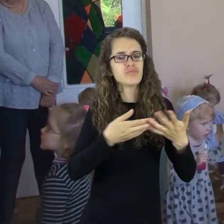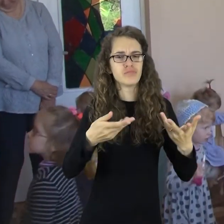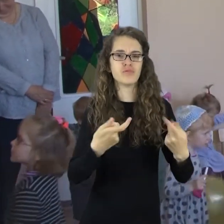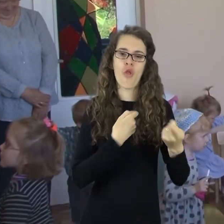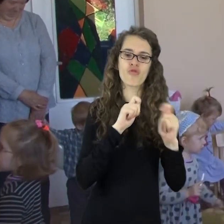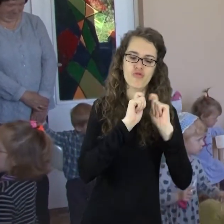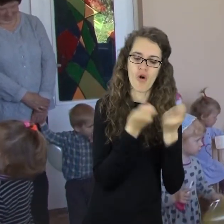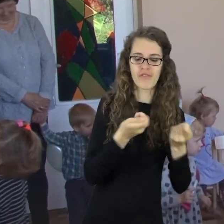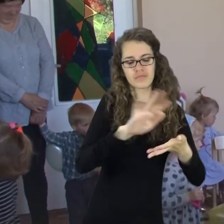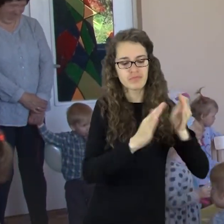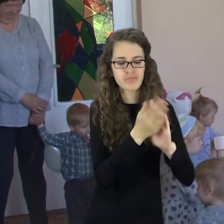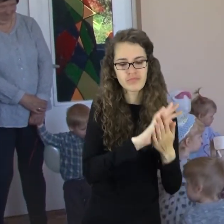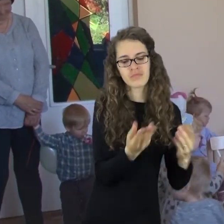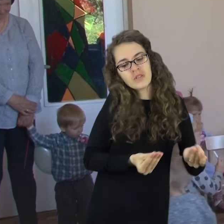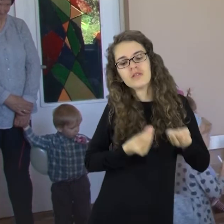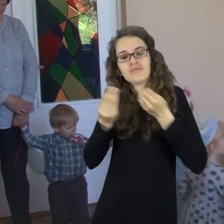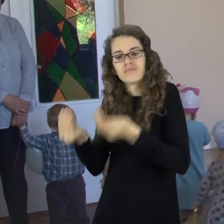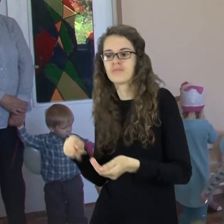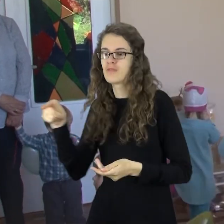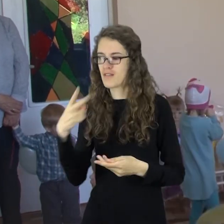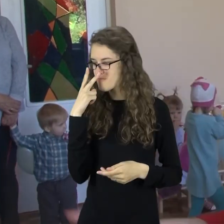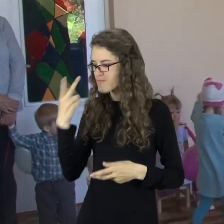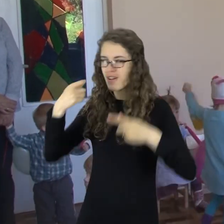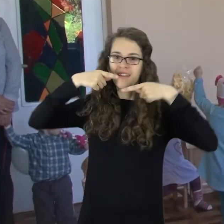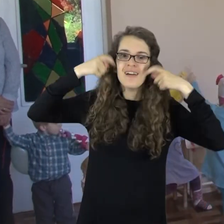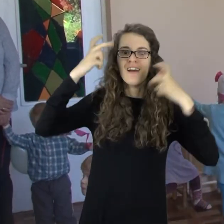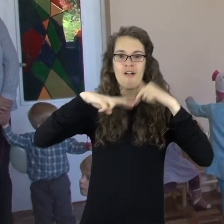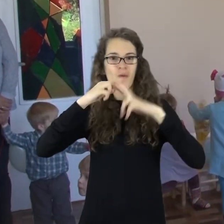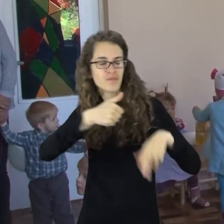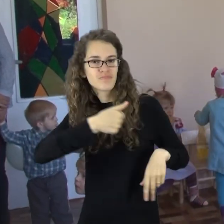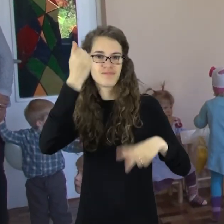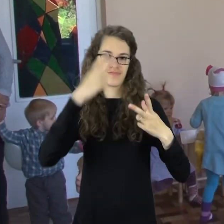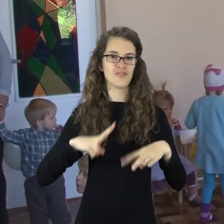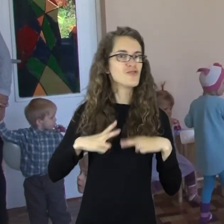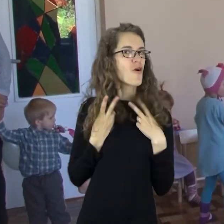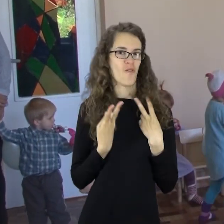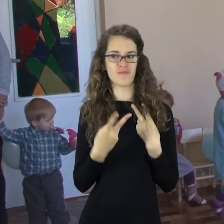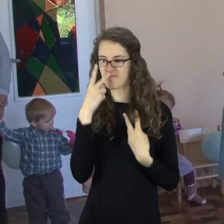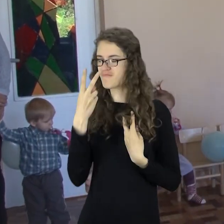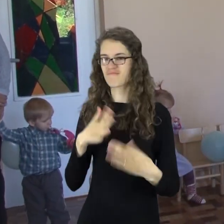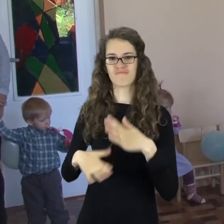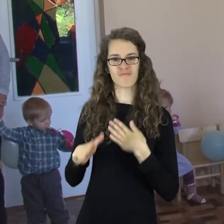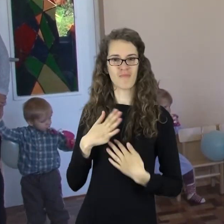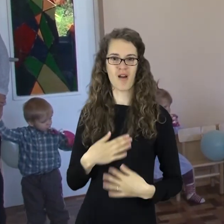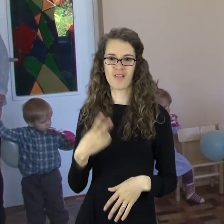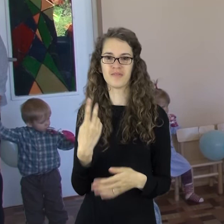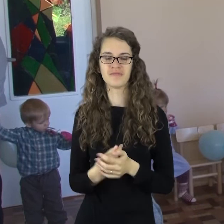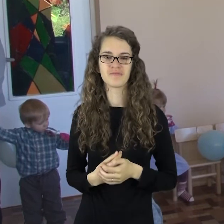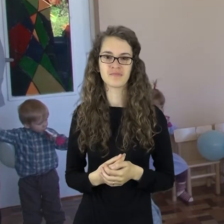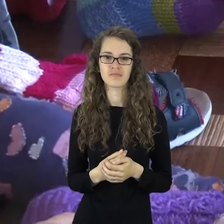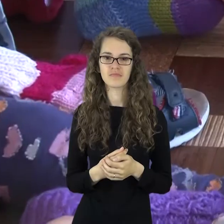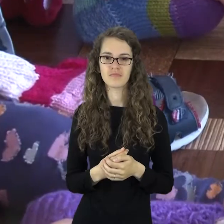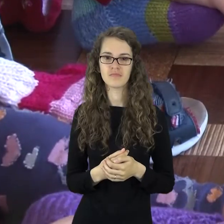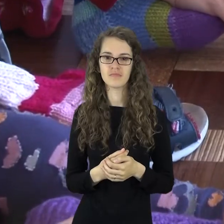dovanas, į kainytės, atsiperka vaikų džiaugsmui ir emocijos, kurias, kaip matote, ar jūs per šonus trikšta